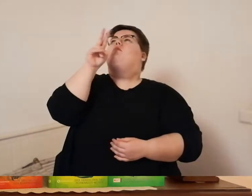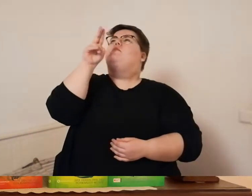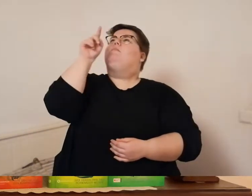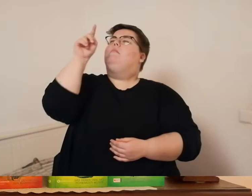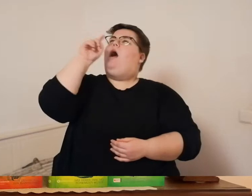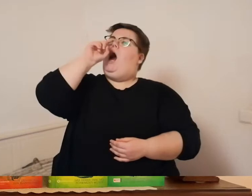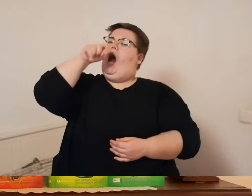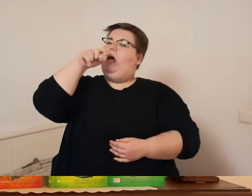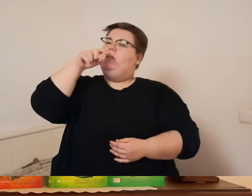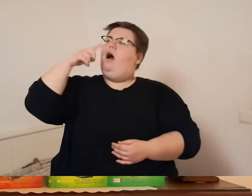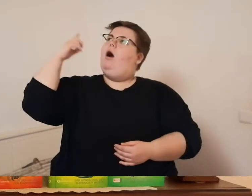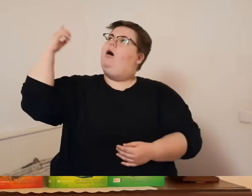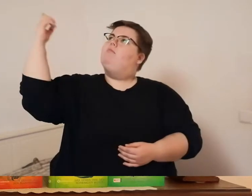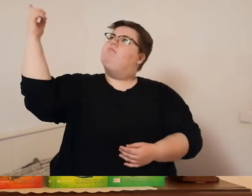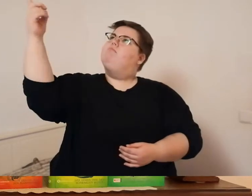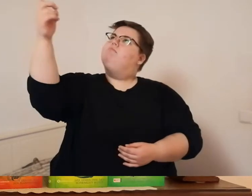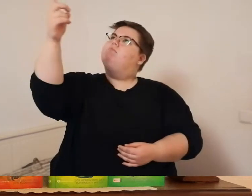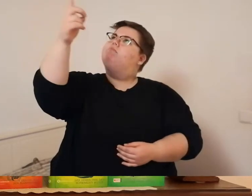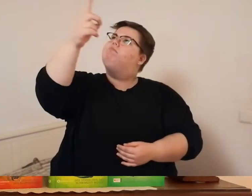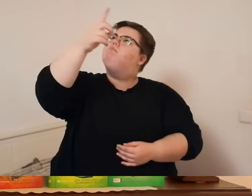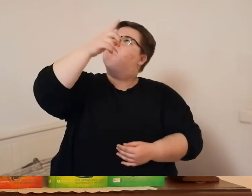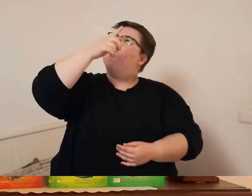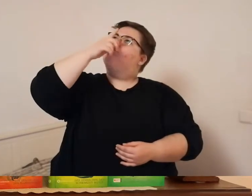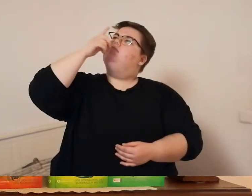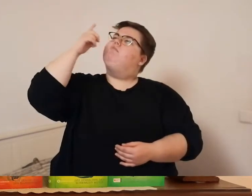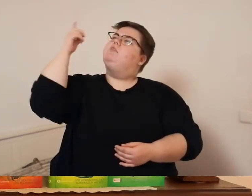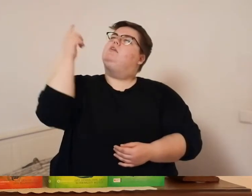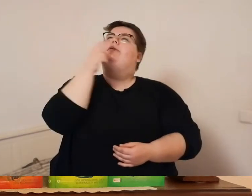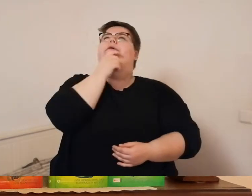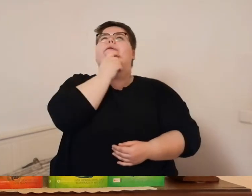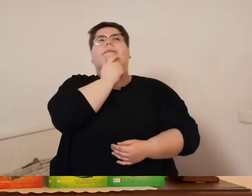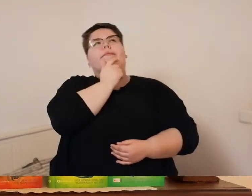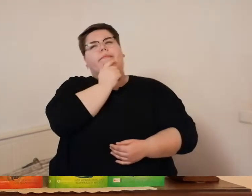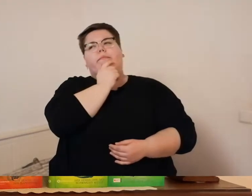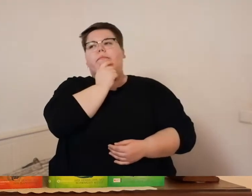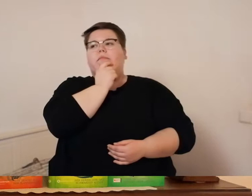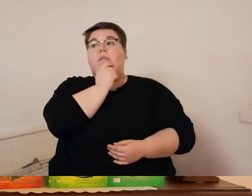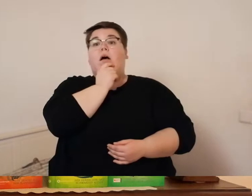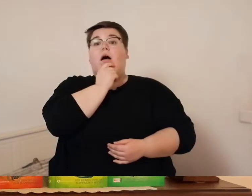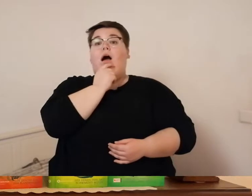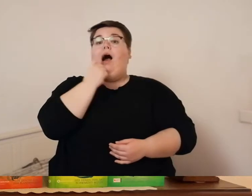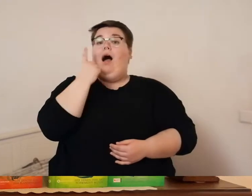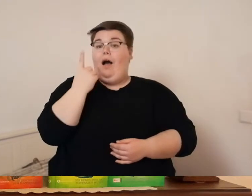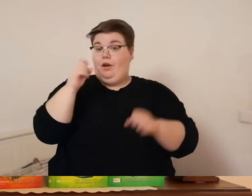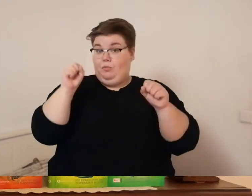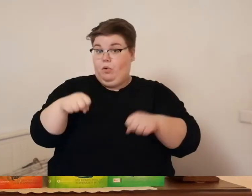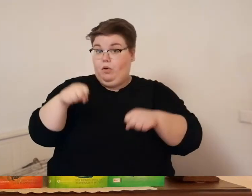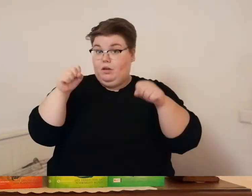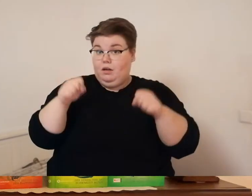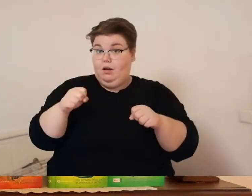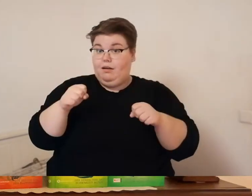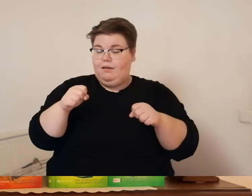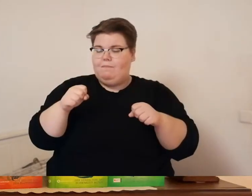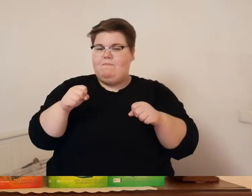adler weiter seine kreise zug es gibt nur eine möglichkeit er schloss die augen adana rief er in gedanken